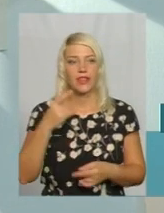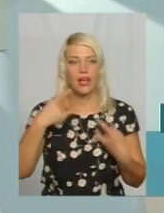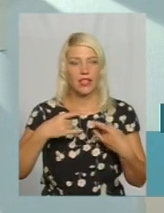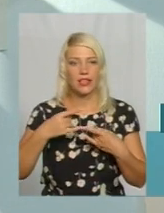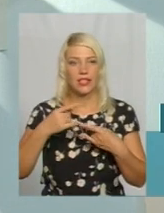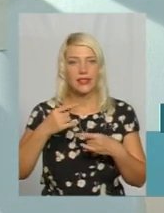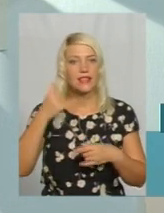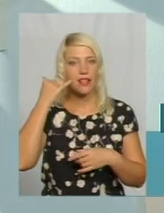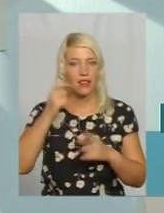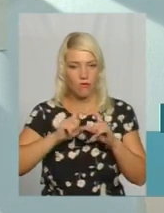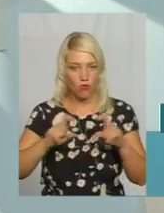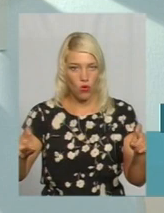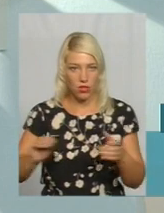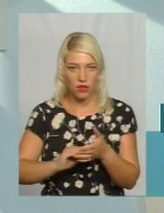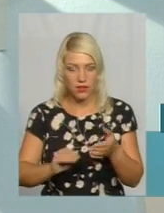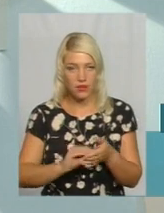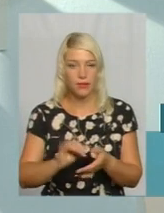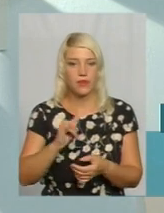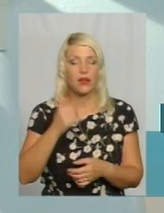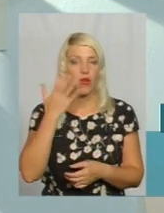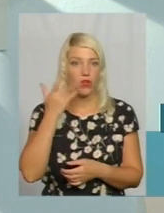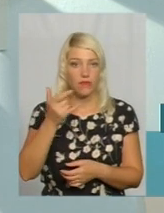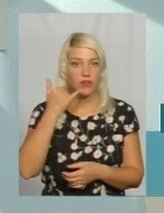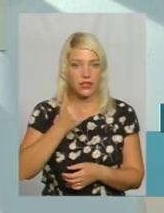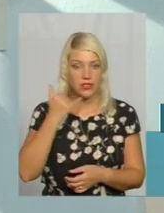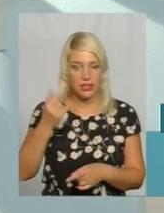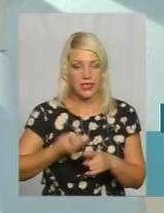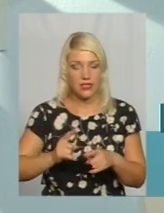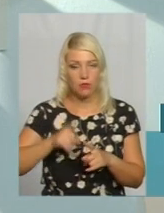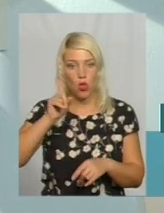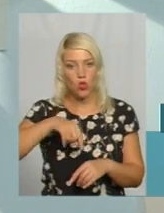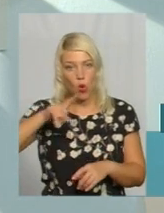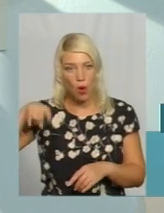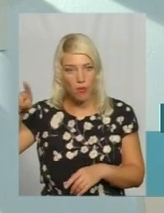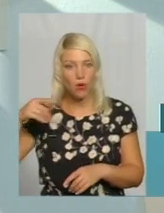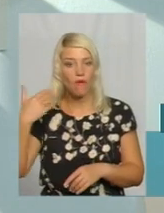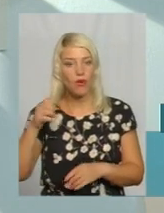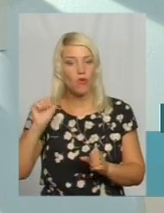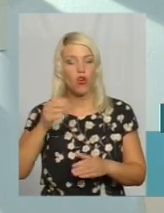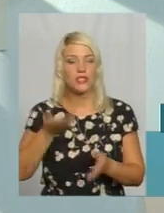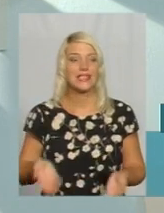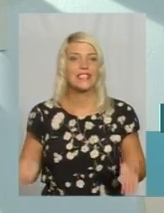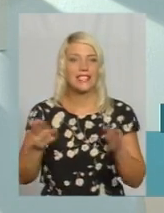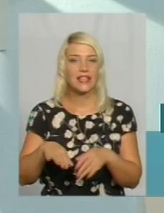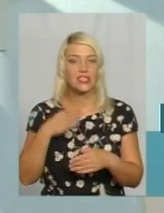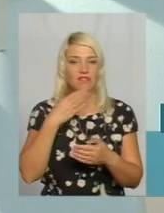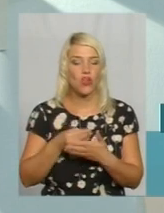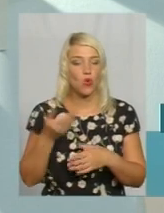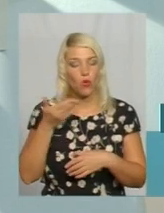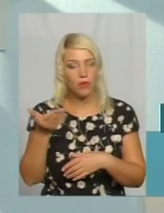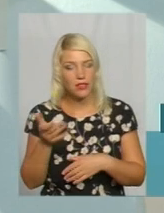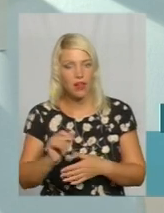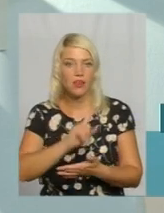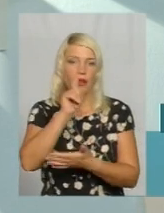899, зателефонувавши за цим номером уже сьогодні, ви можете залишити свій коментар, поставити запитання і